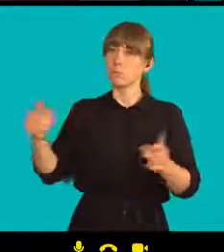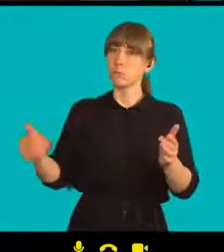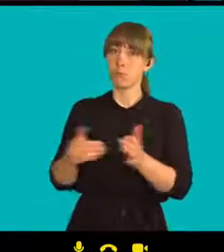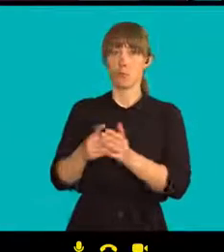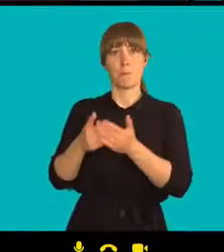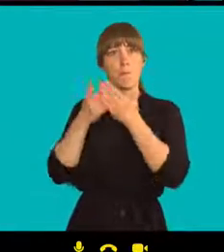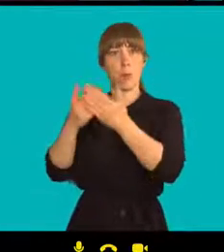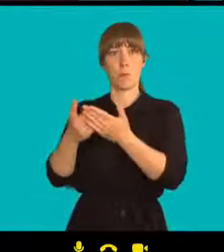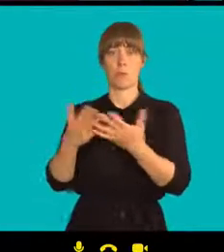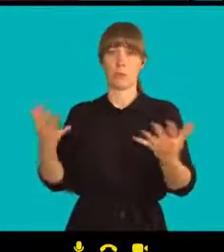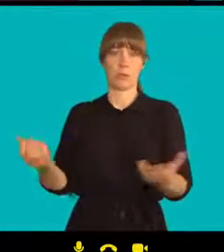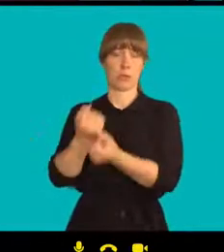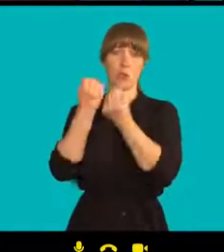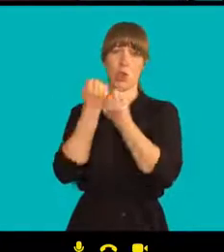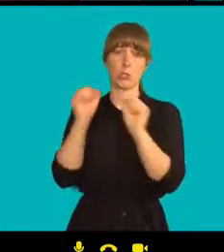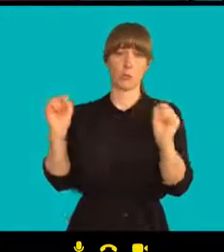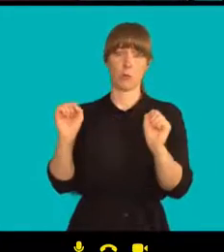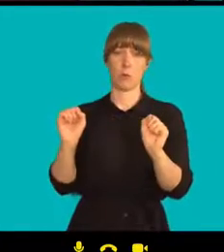politické vězně.